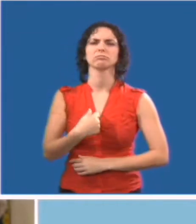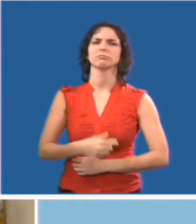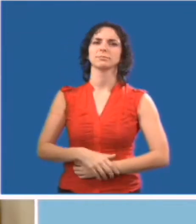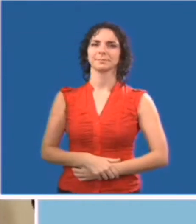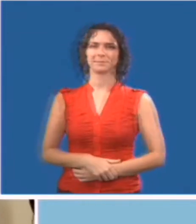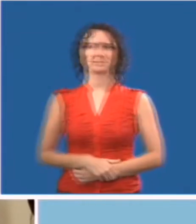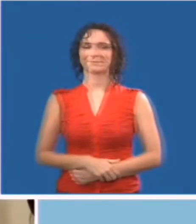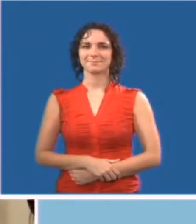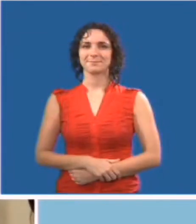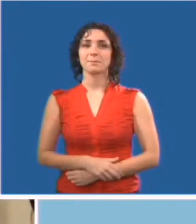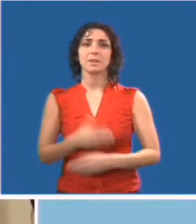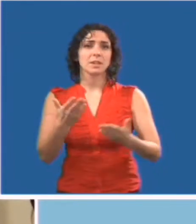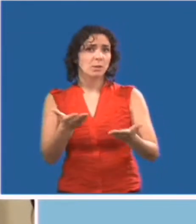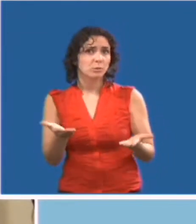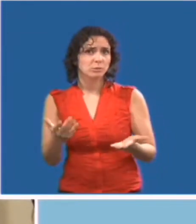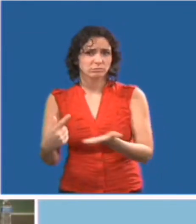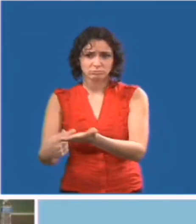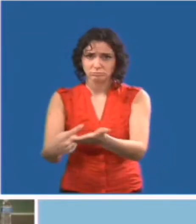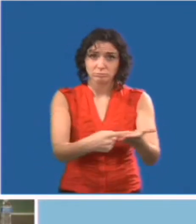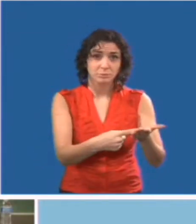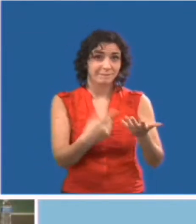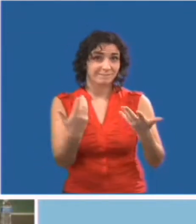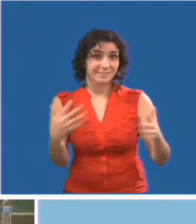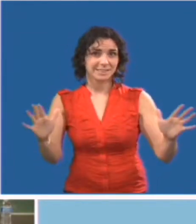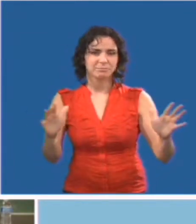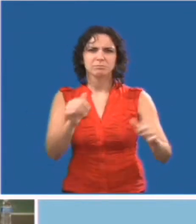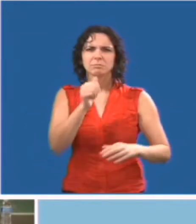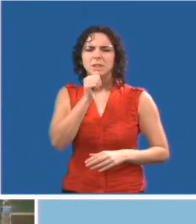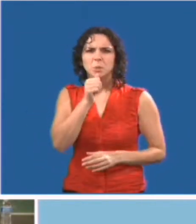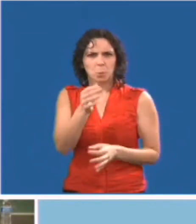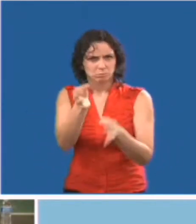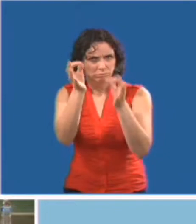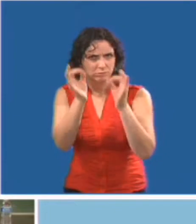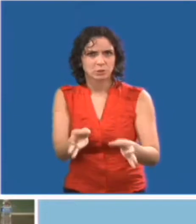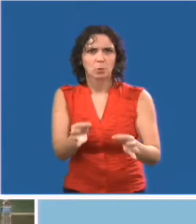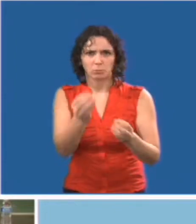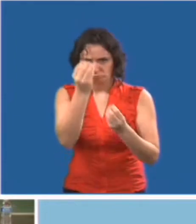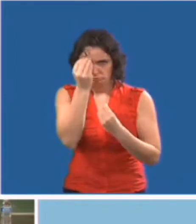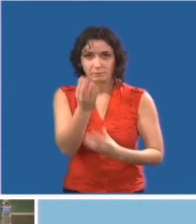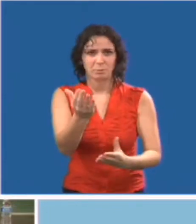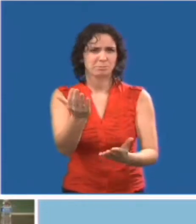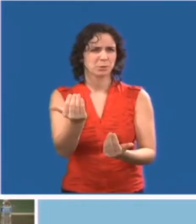Comme nous en avons discuté aujourd'hui, nous aurons à faire le suivi sur bon nombre de nos décisions.